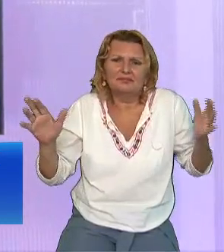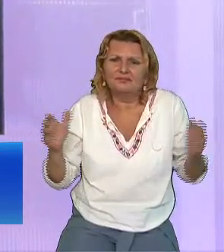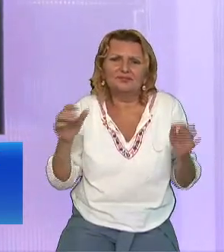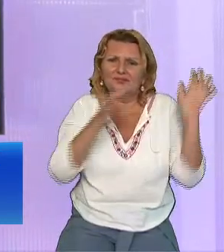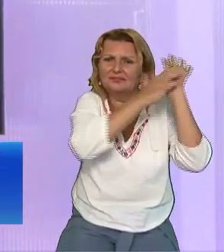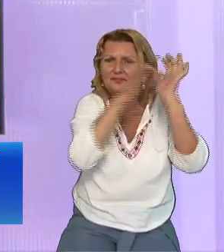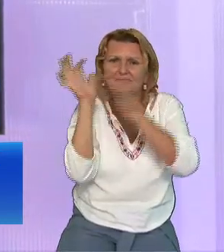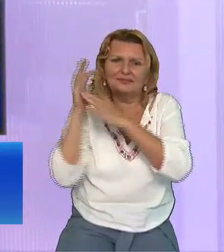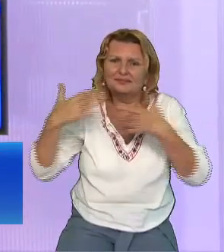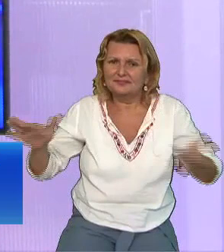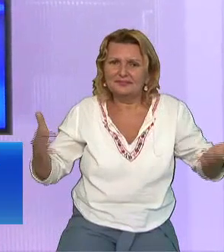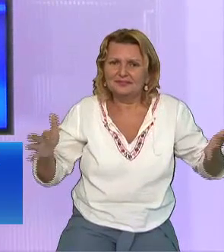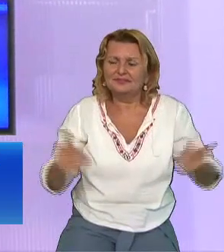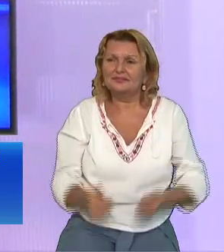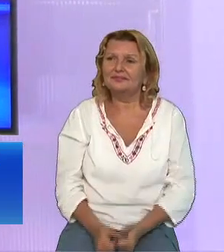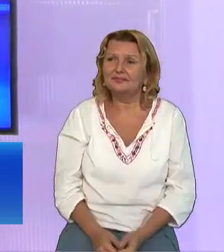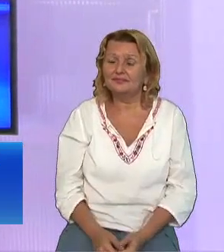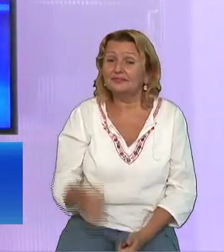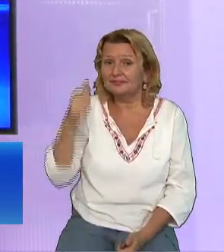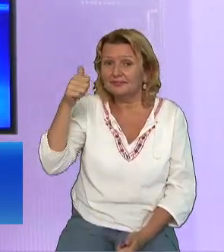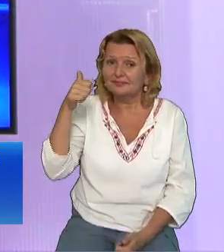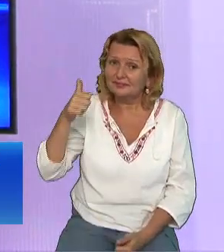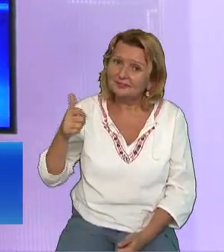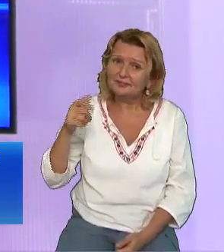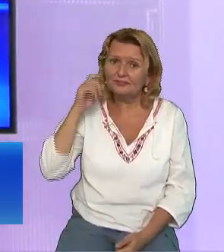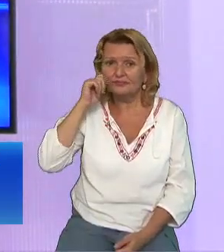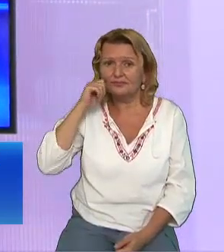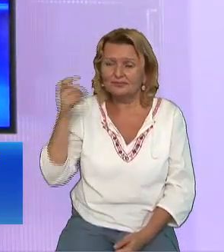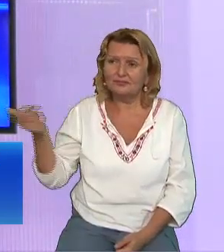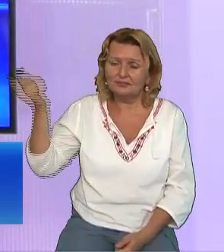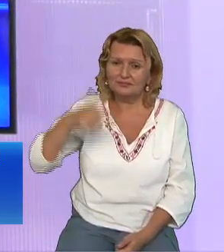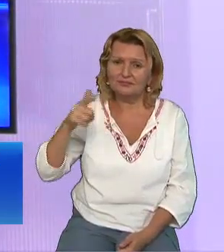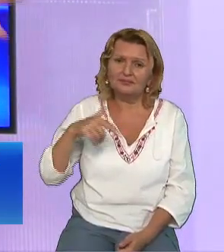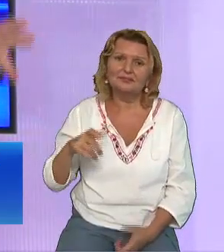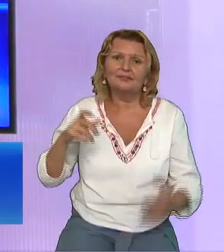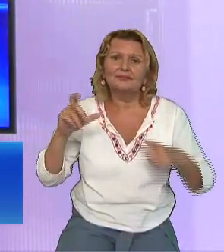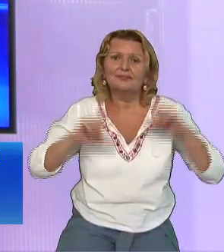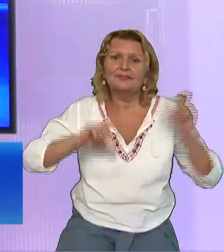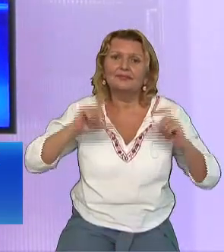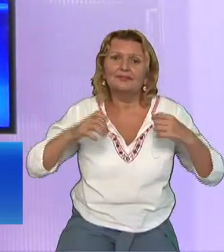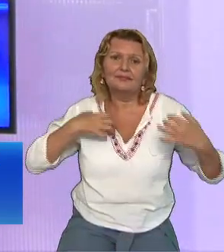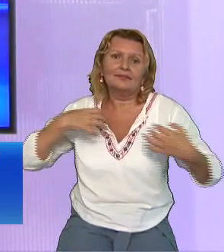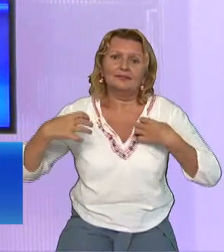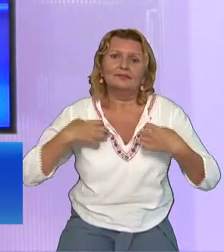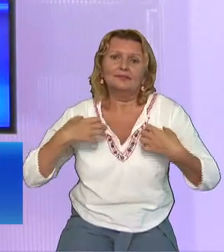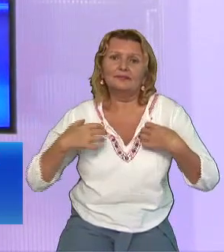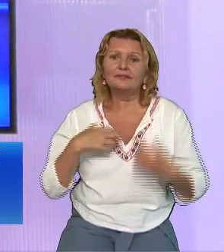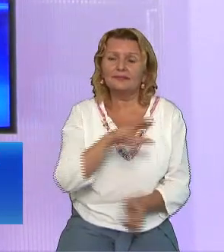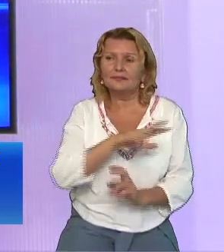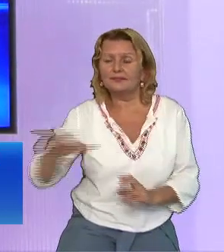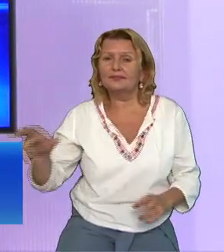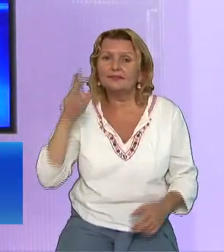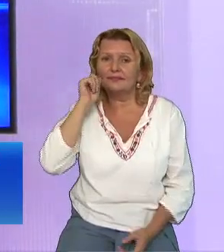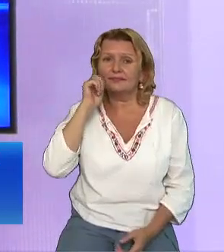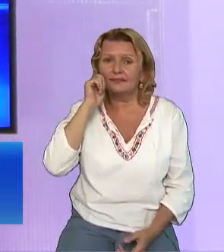dintre acești conferențiari ateiștii A venit la un cămin cultural full de oameni Plin, plin, plin, plin Și în timp ce vorba el